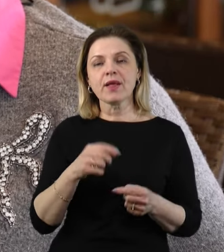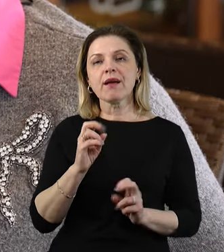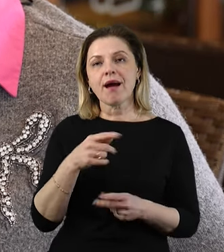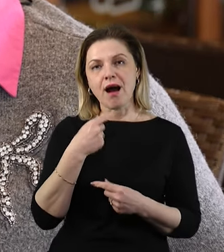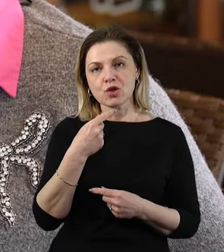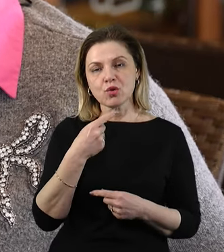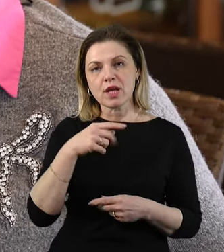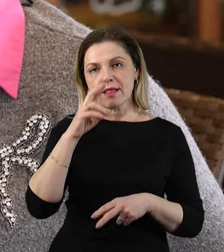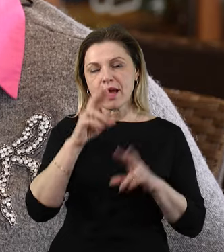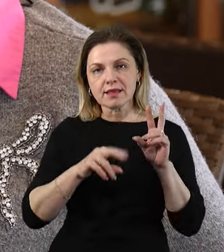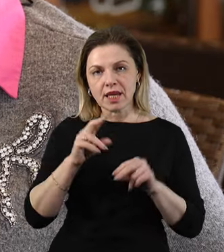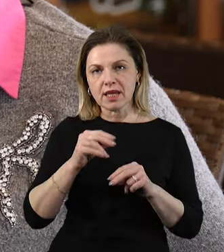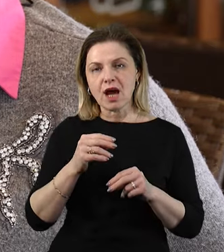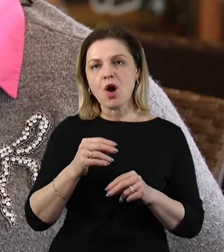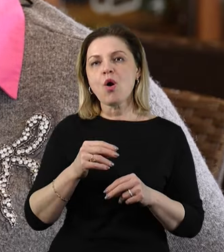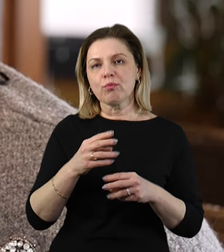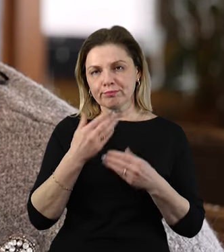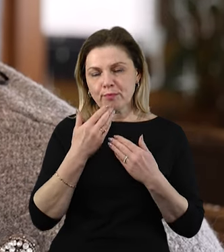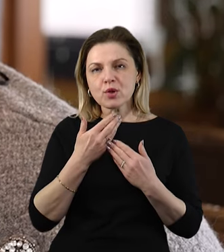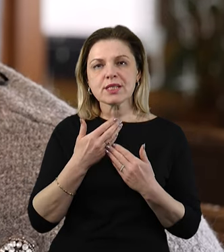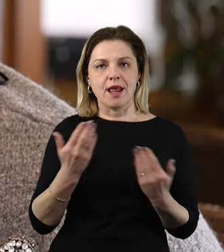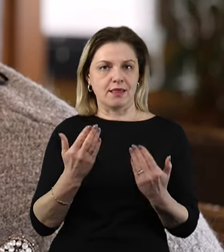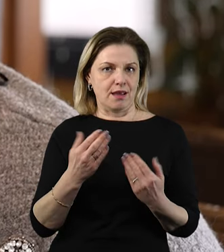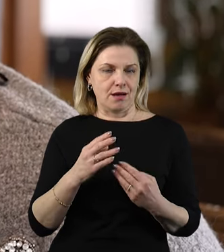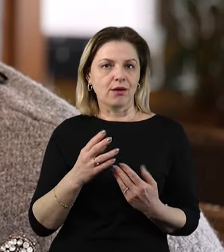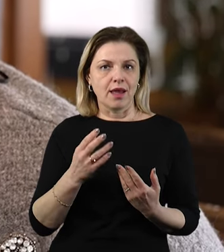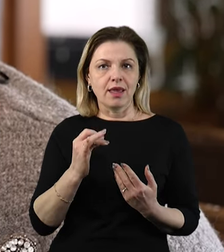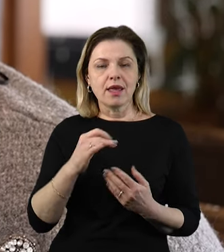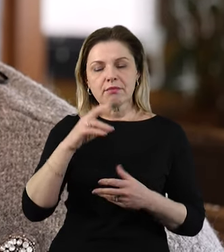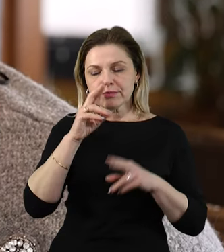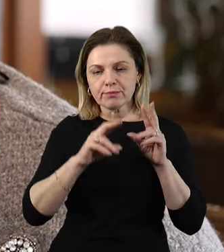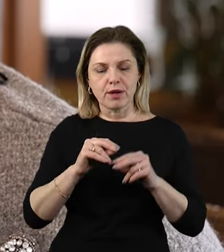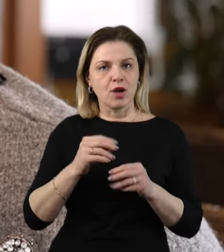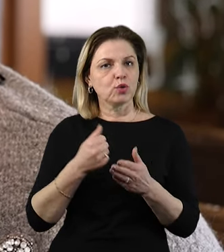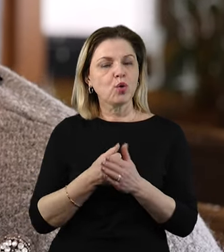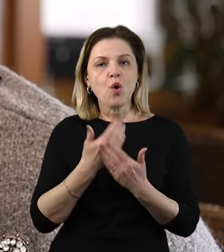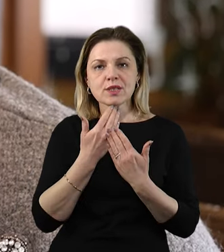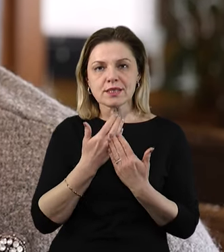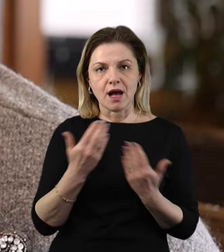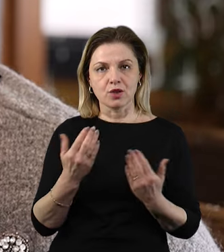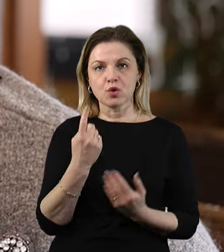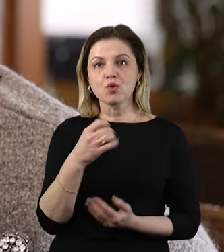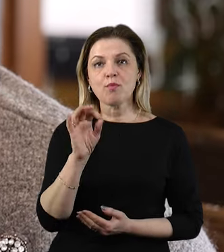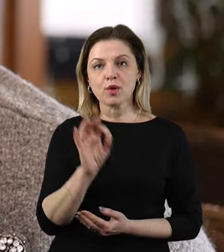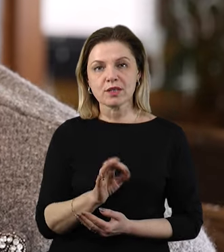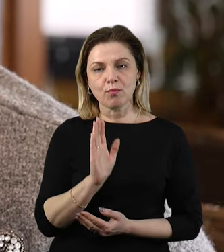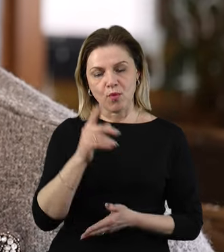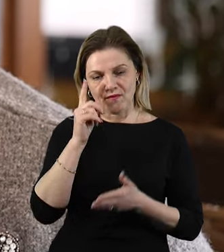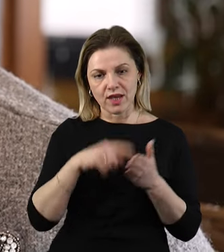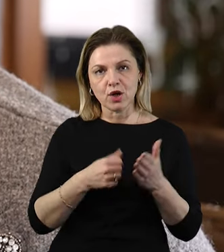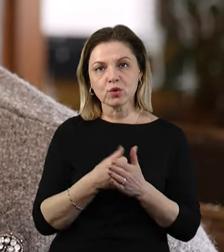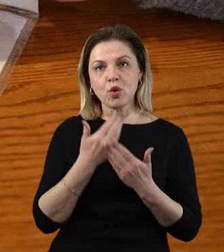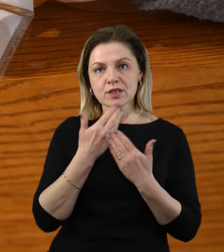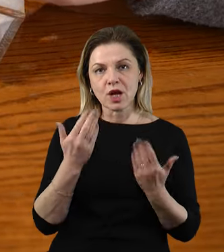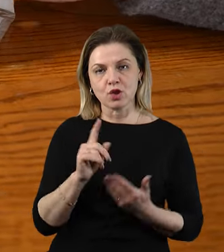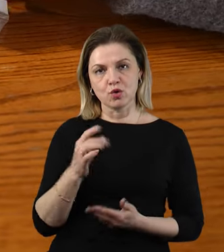останній. Надіємося, до останнього. Це значить вже все. Це 100%. Будемо вірити до останнього,